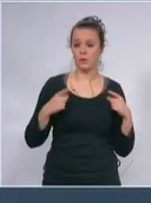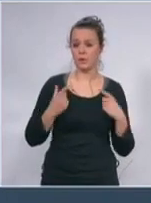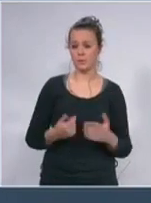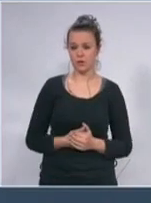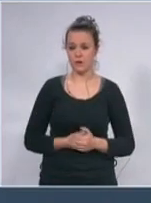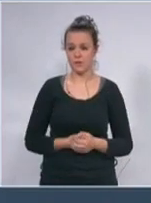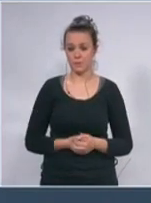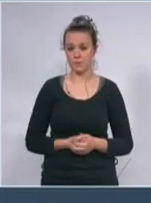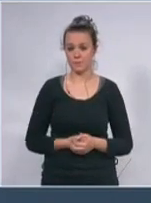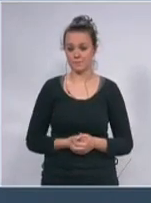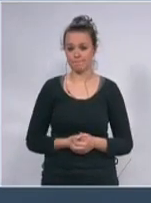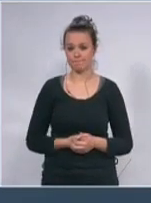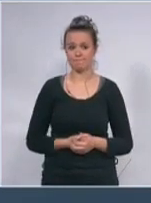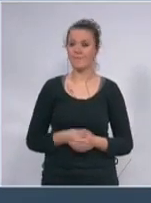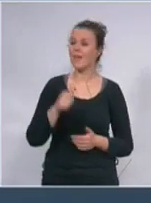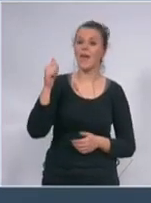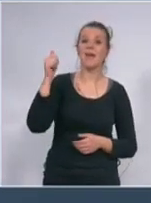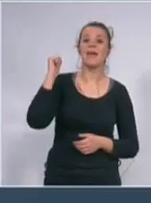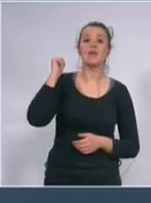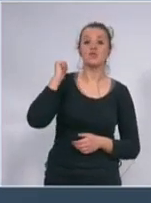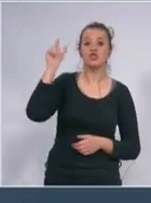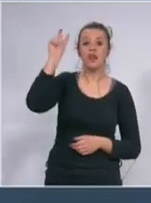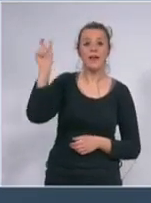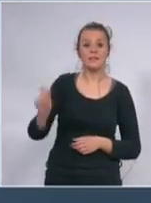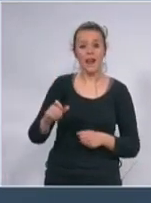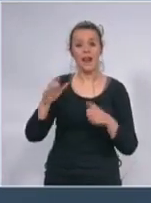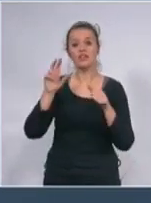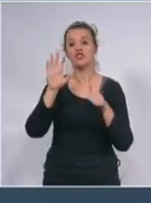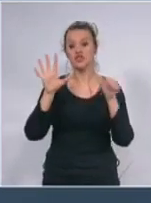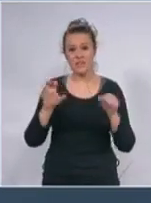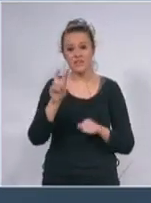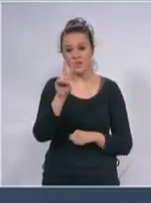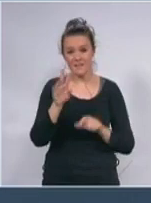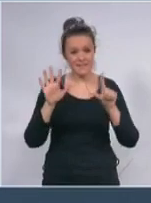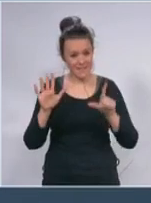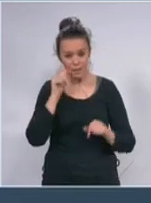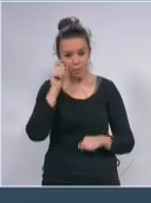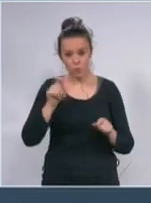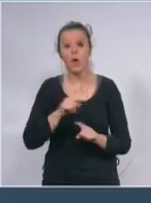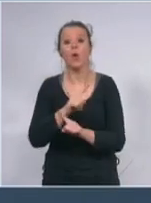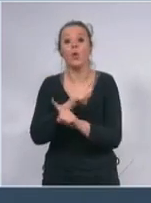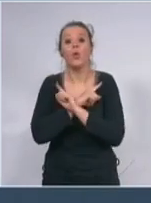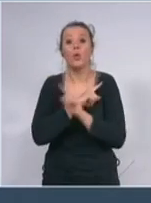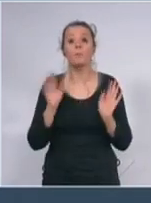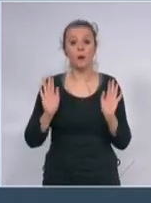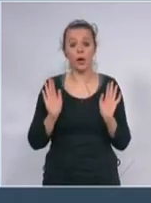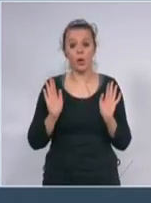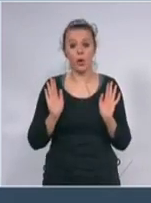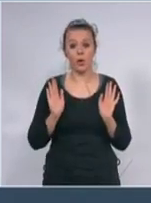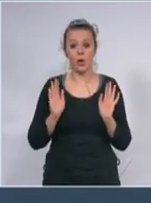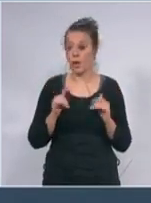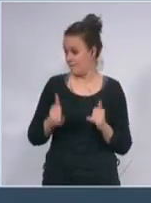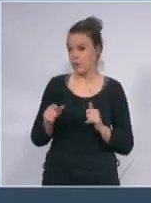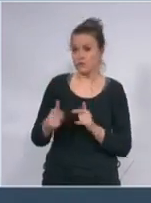Ljudi, u Italiji juče 627 ljudi umrlo. Za koji sekund dobit ću